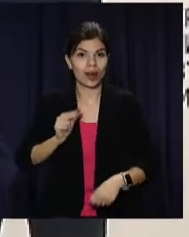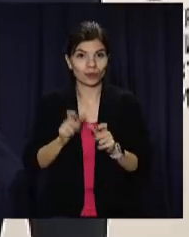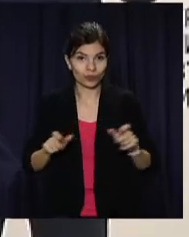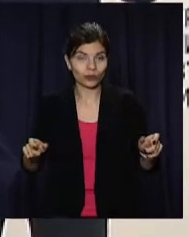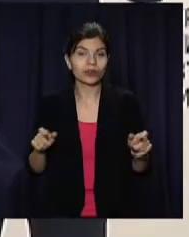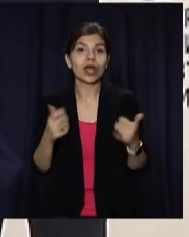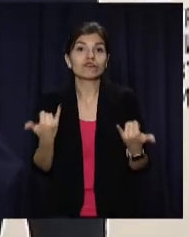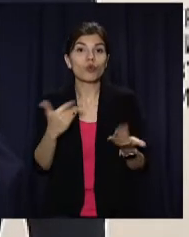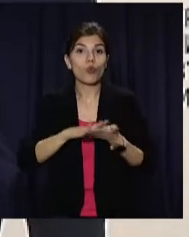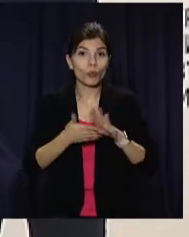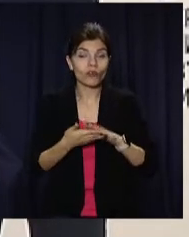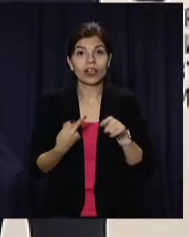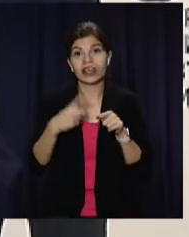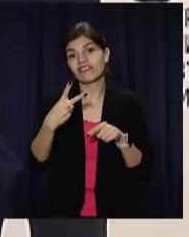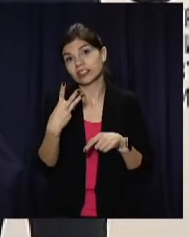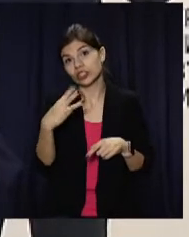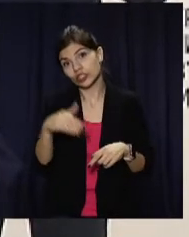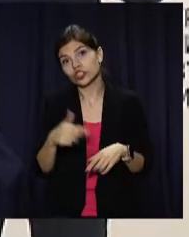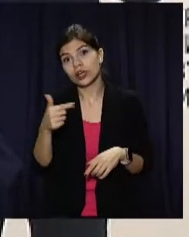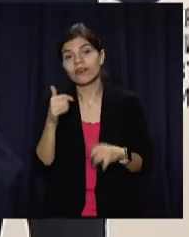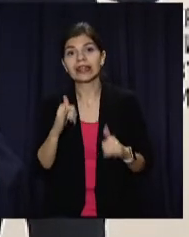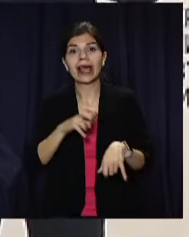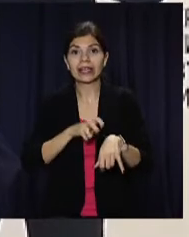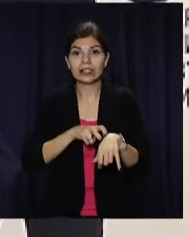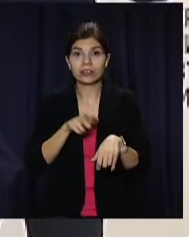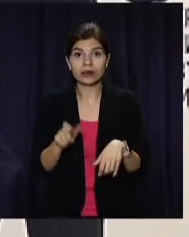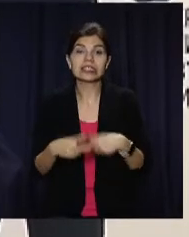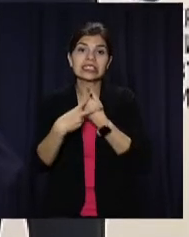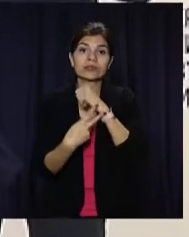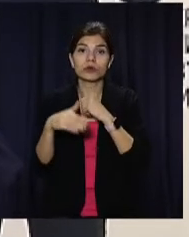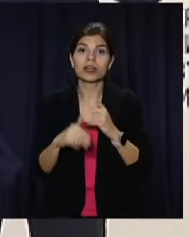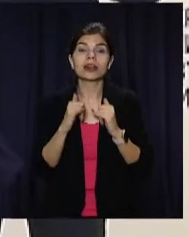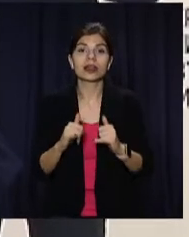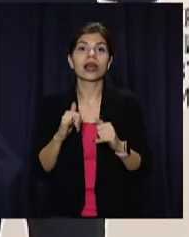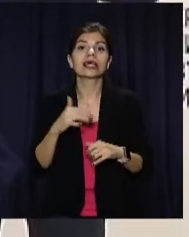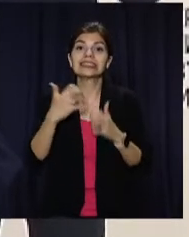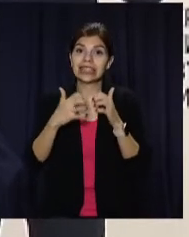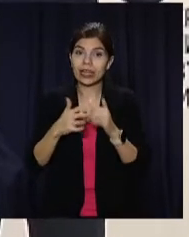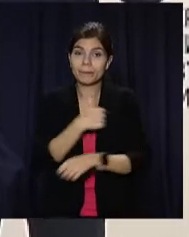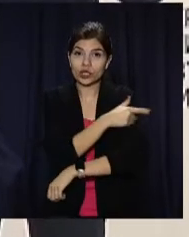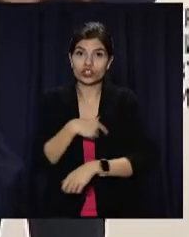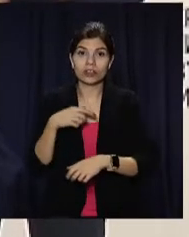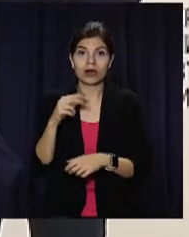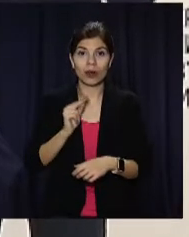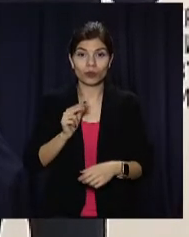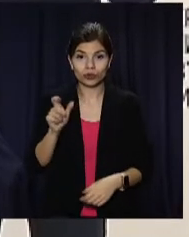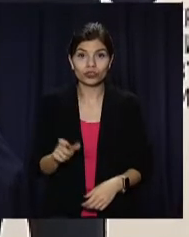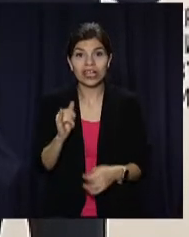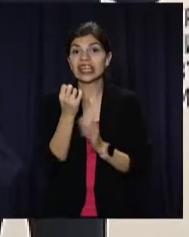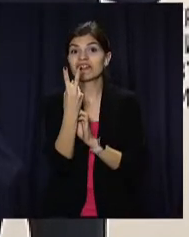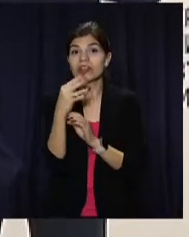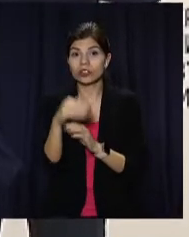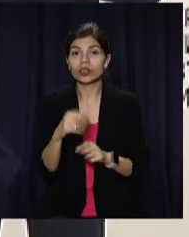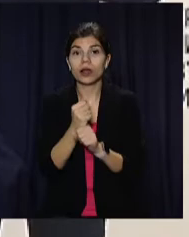сьогоднішніх умовах – це 23 тисячі гривень для лікаря, 17 тисяч гривень для середнього медичного персоналу і 12